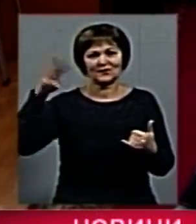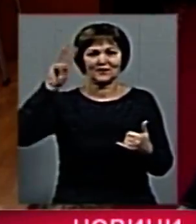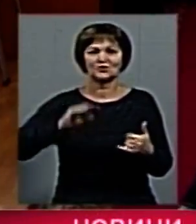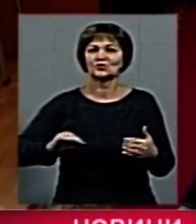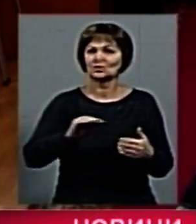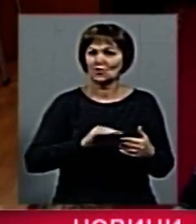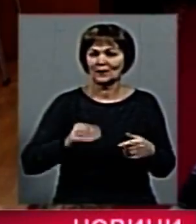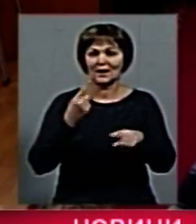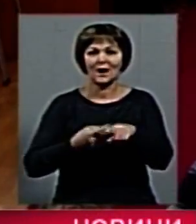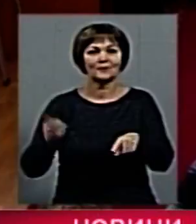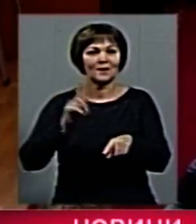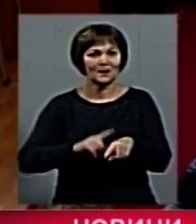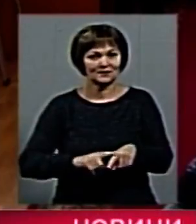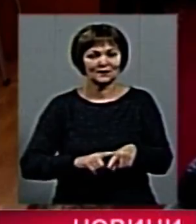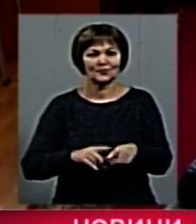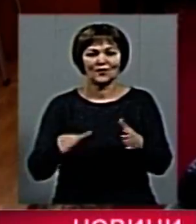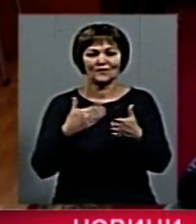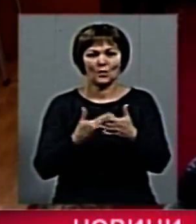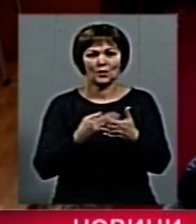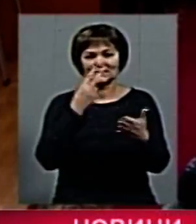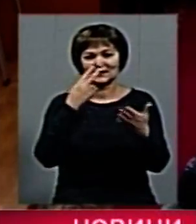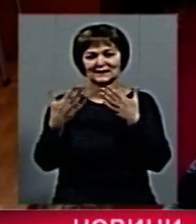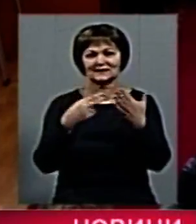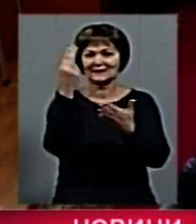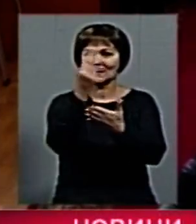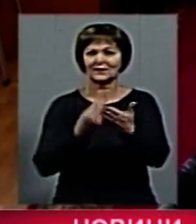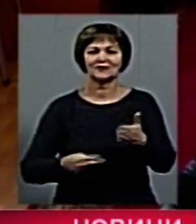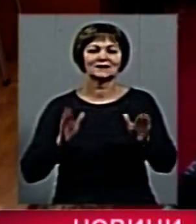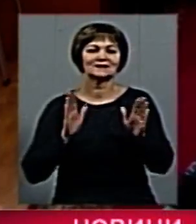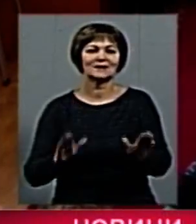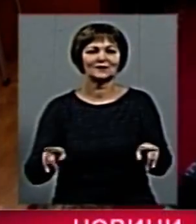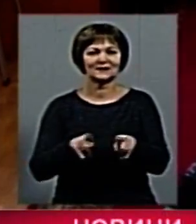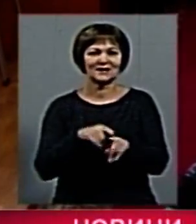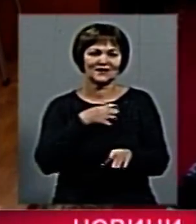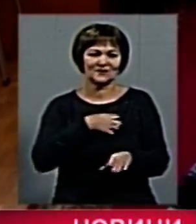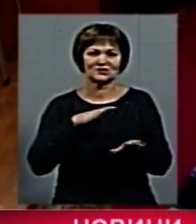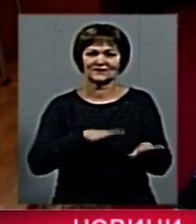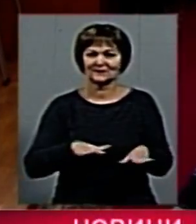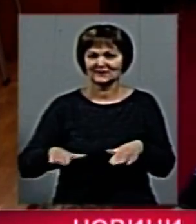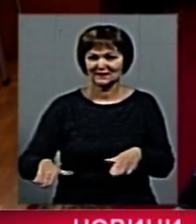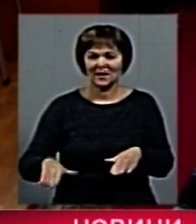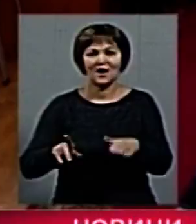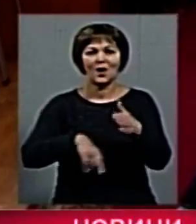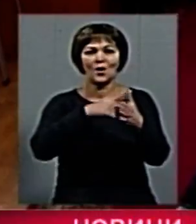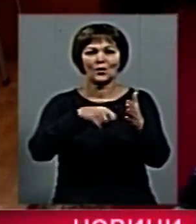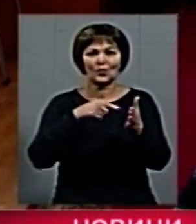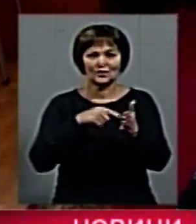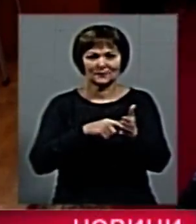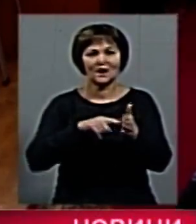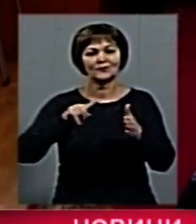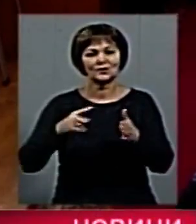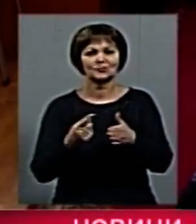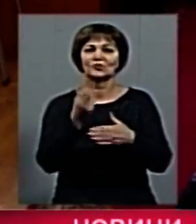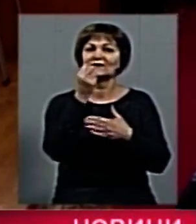Тому зображила найзнаменніші місця міста. Чому